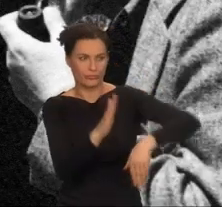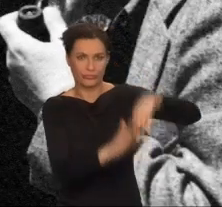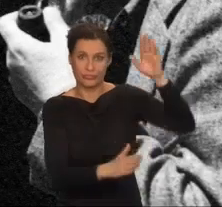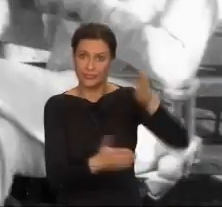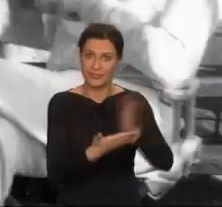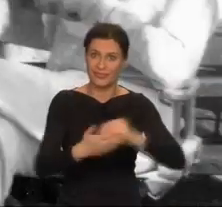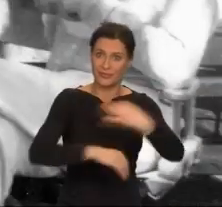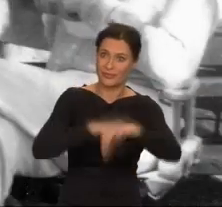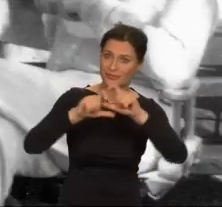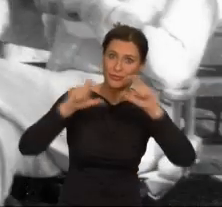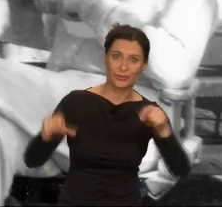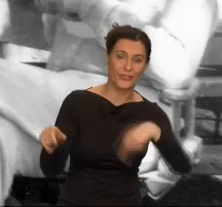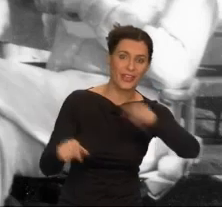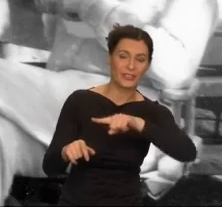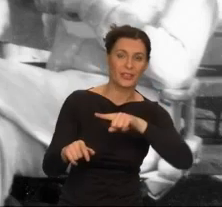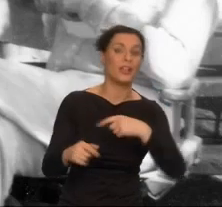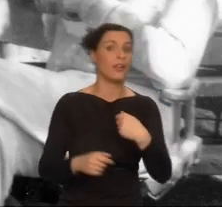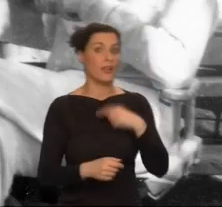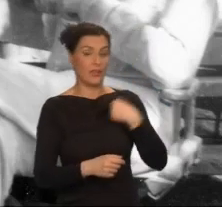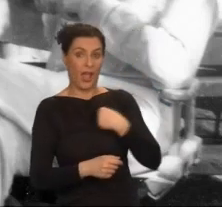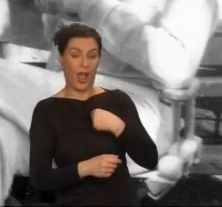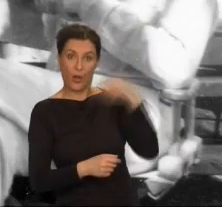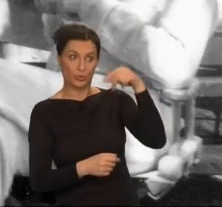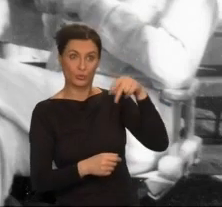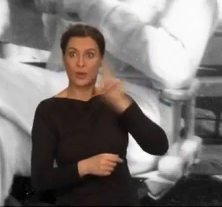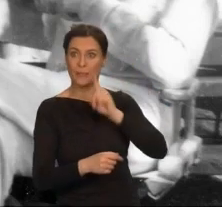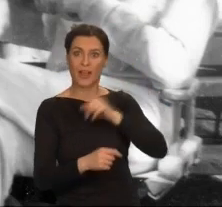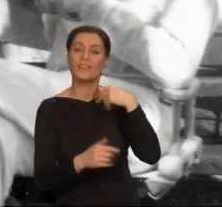Otaczali mnie antropolodzy i ich naukowe dyskusje.